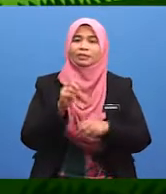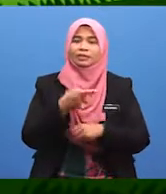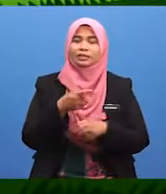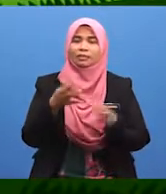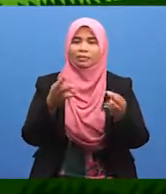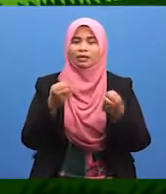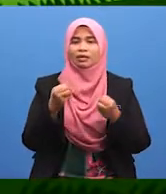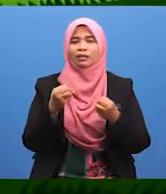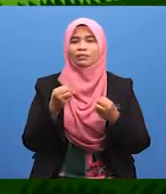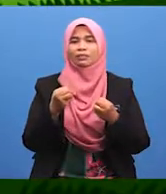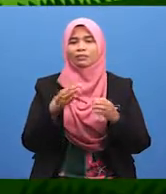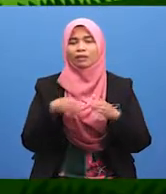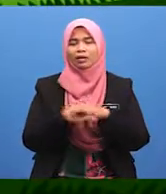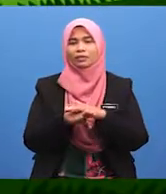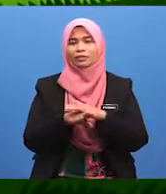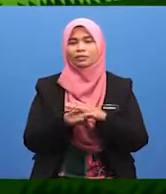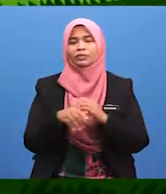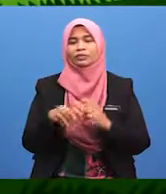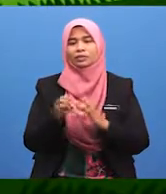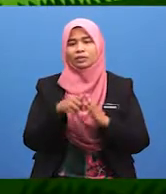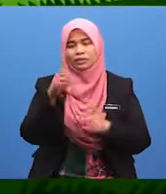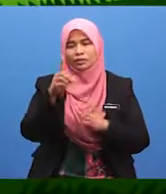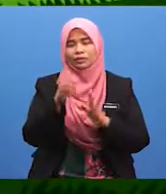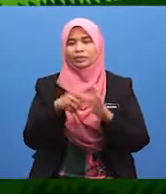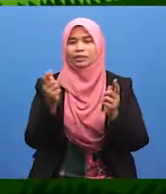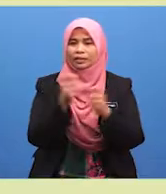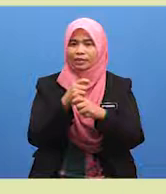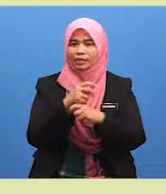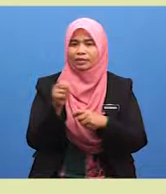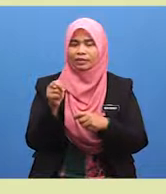semasa kita mahu menyertai sesuatu pertandingan,